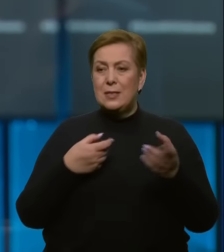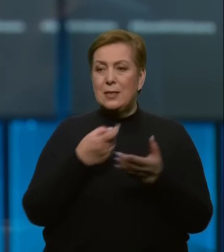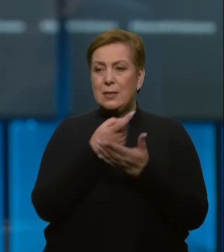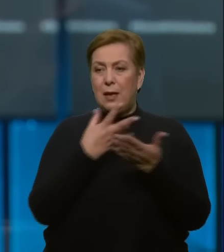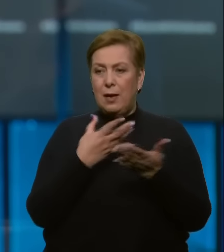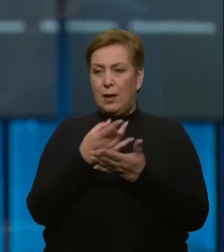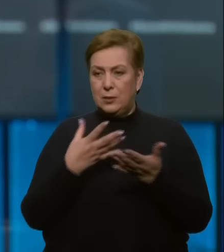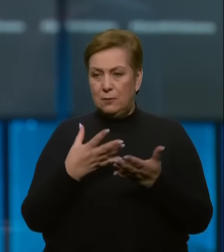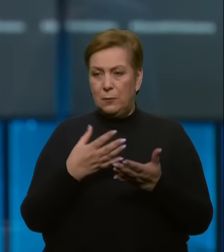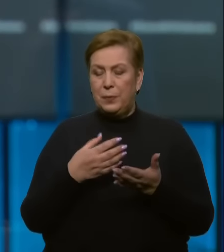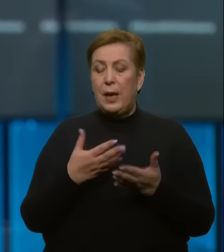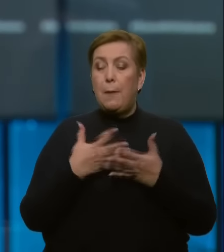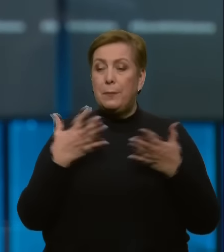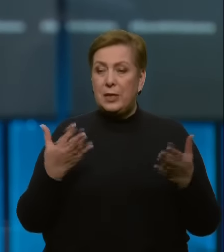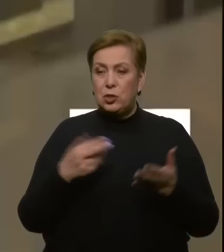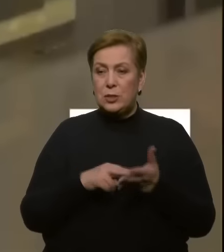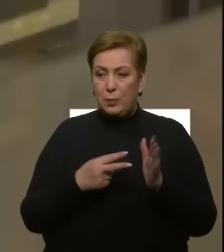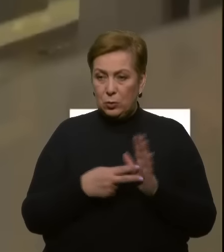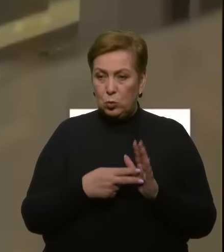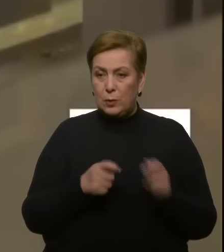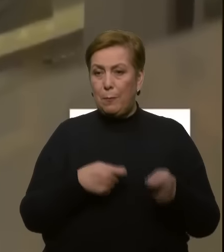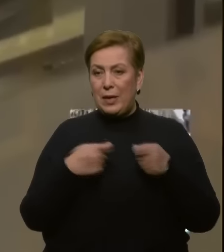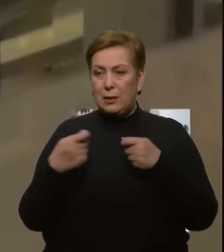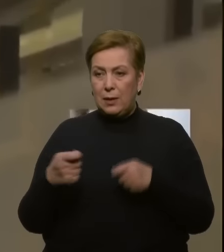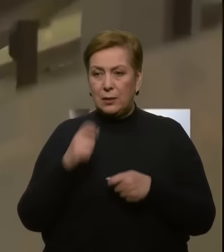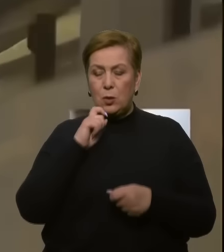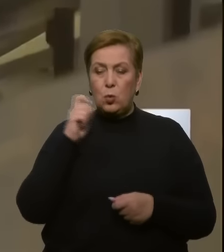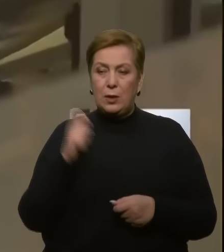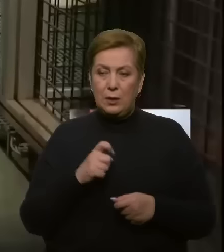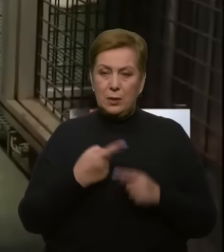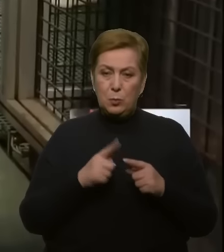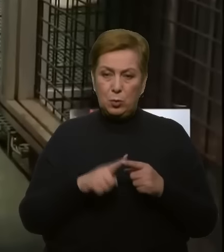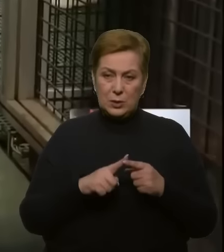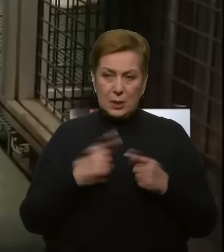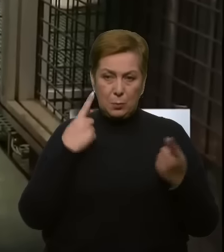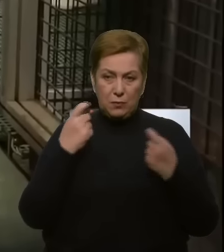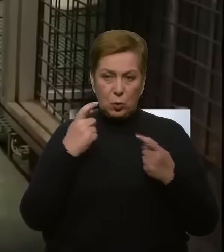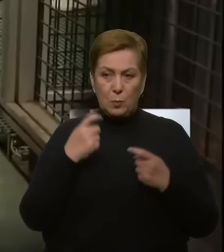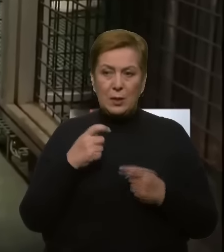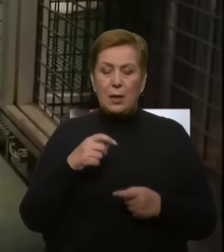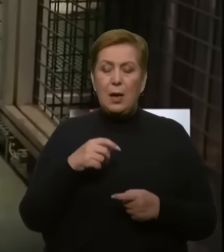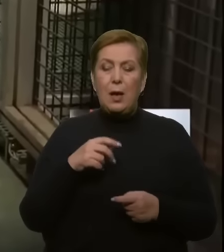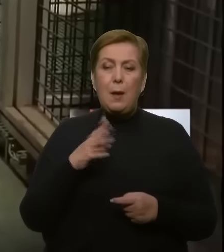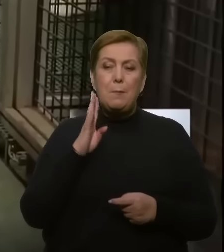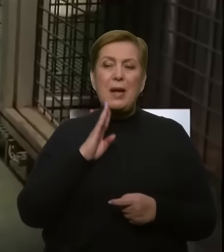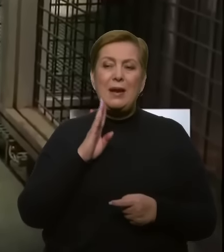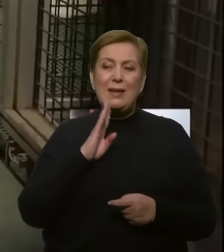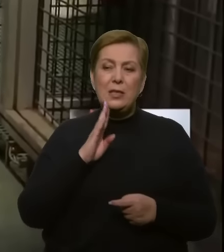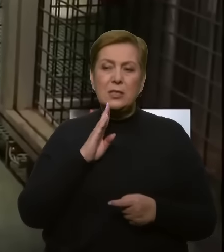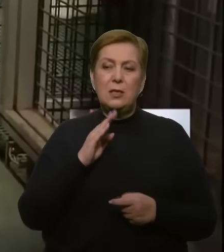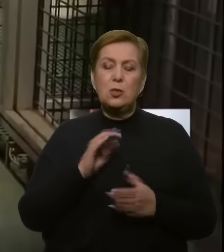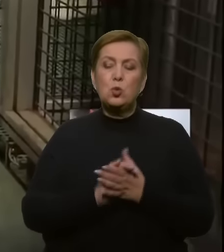передати Україні. Про це заявив єврокомісар з внутрішнього ринку Ц'єрі Бреттон, повідомляє бельгійський суспільний мовник.